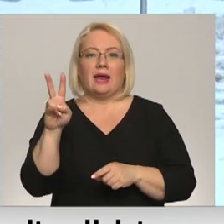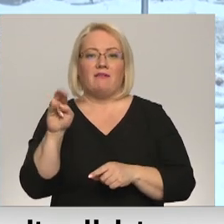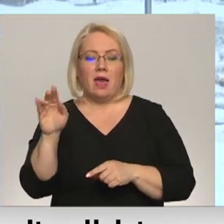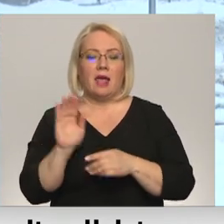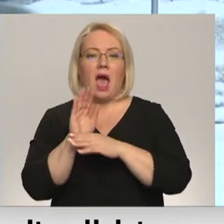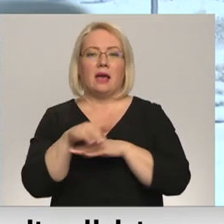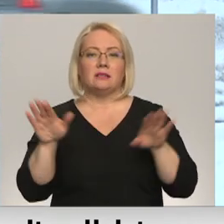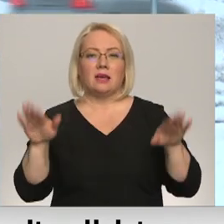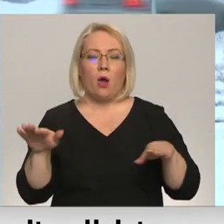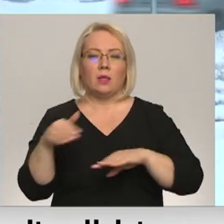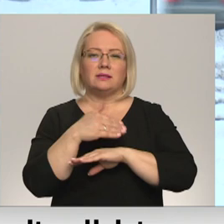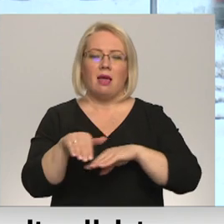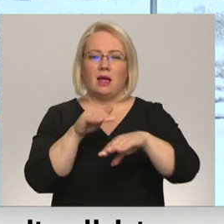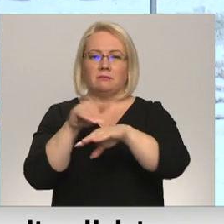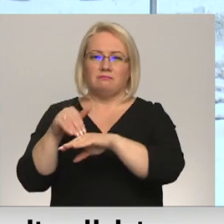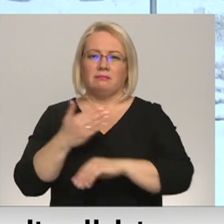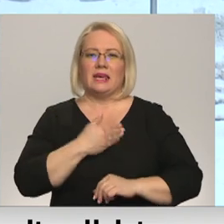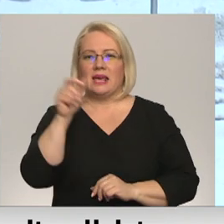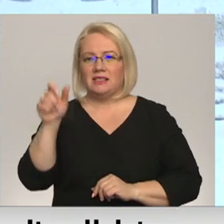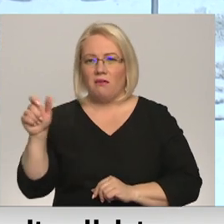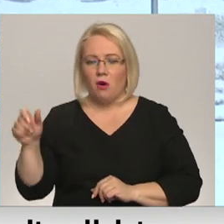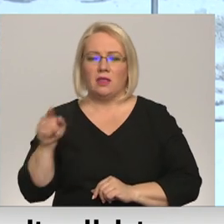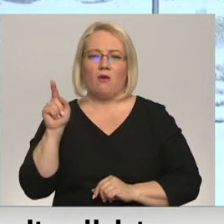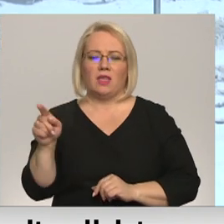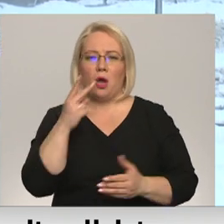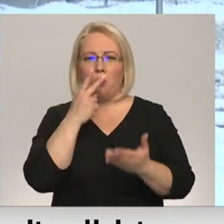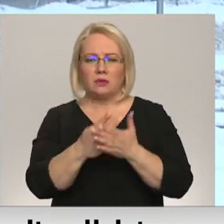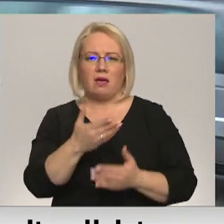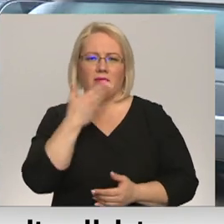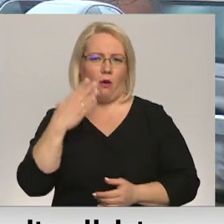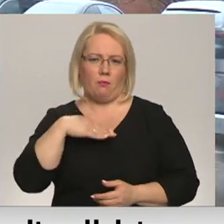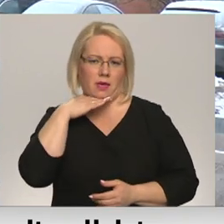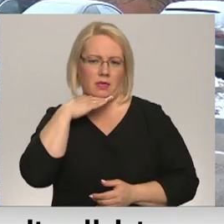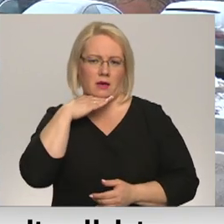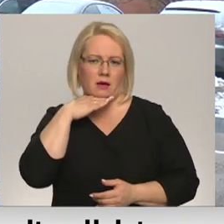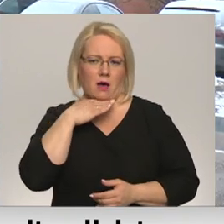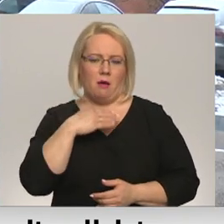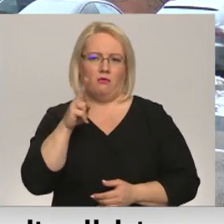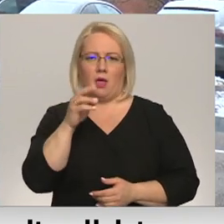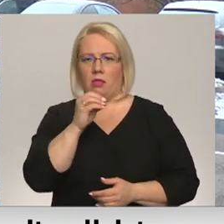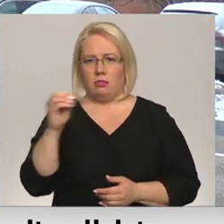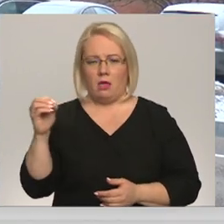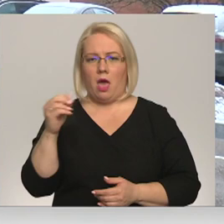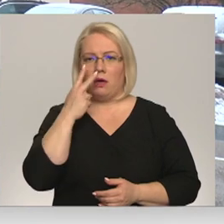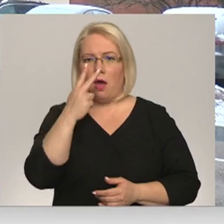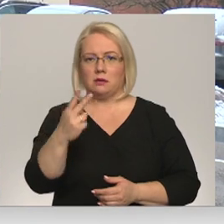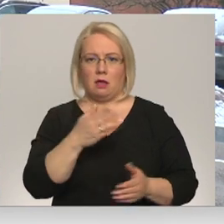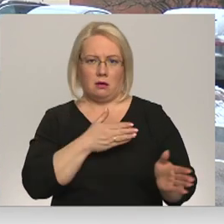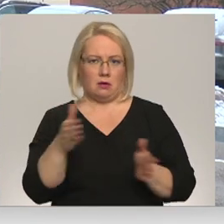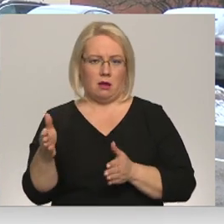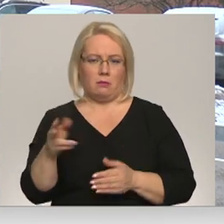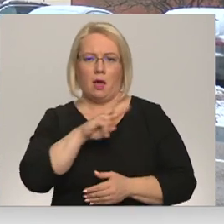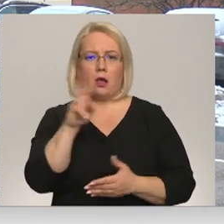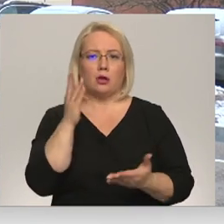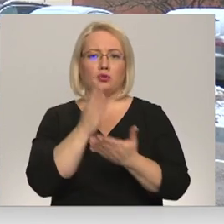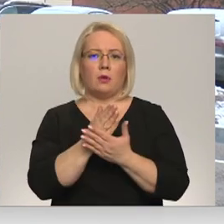ielās uzrunātieji dzīvotē lielākoties uzskata, ka tas nav pietiekami. Nē, nu jāskatās kārtība, kas